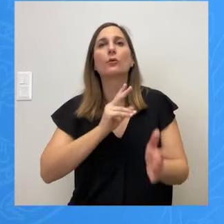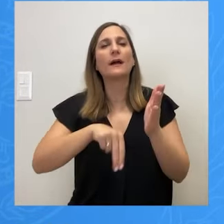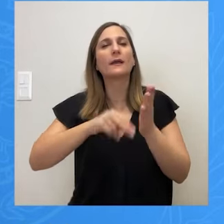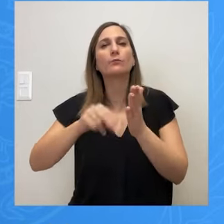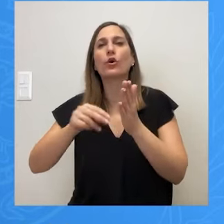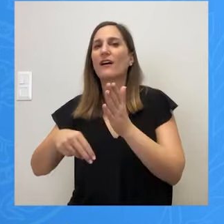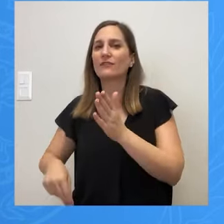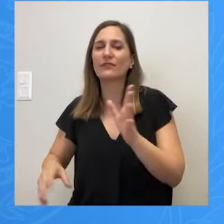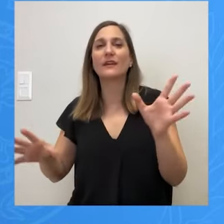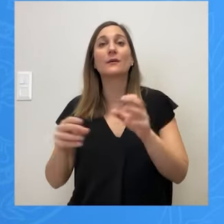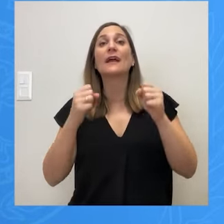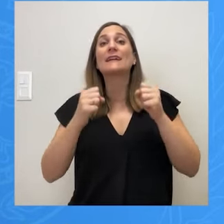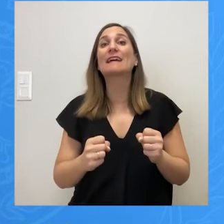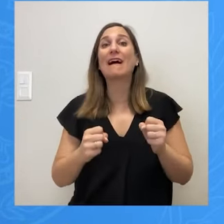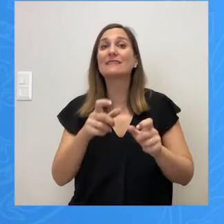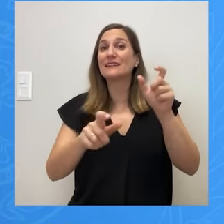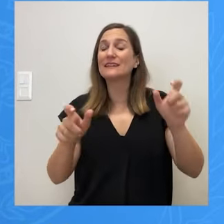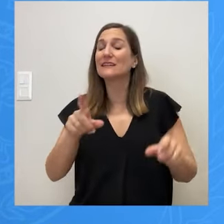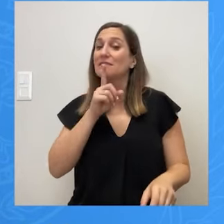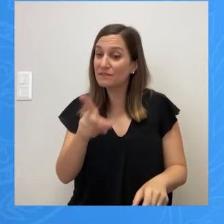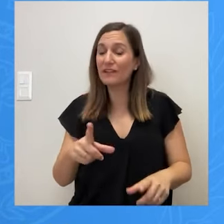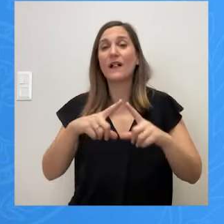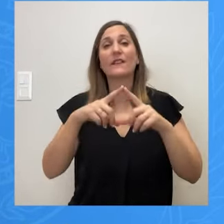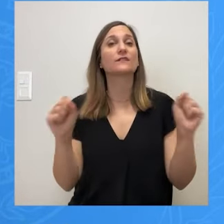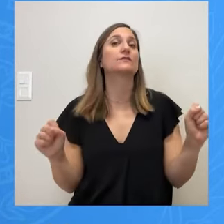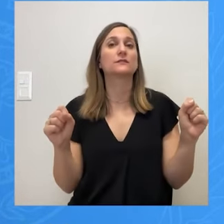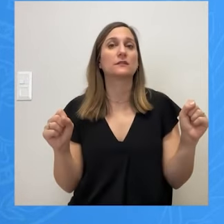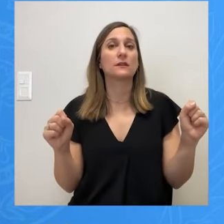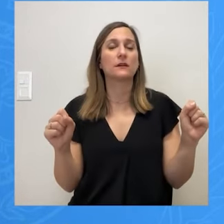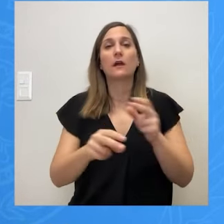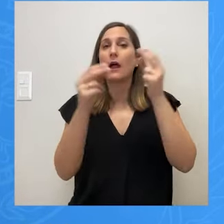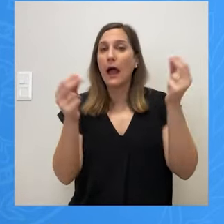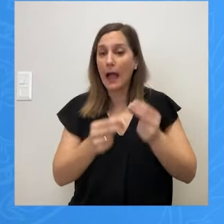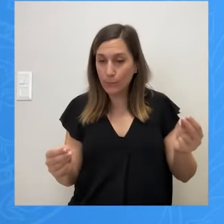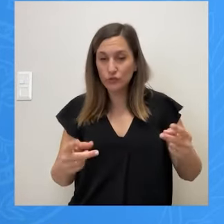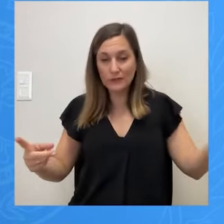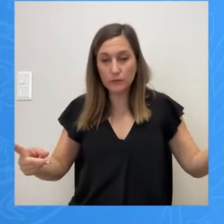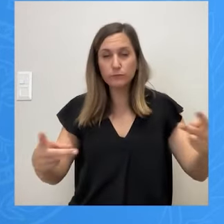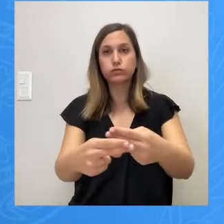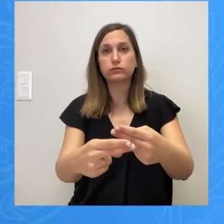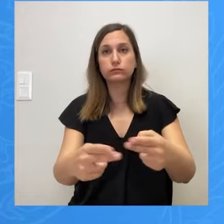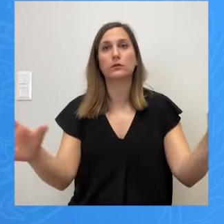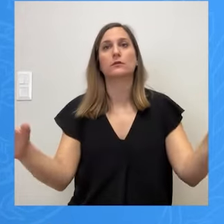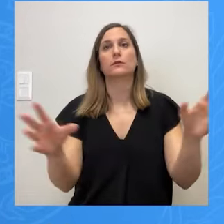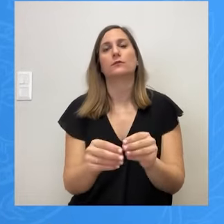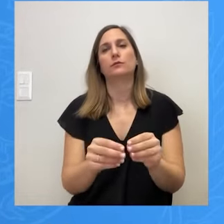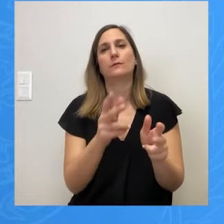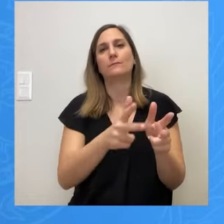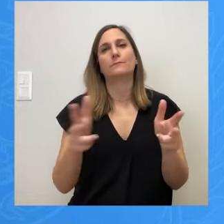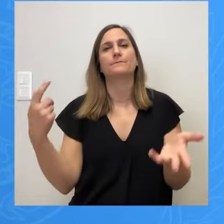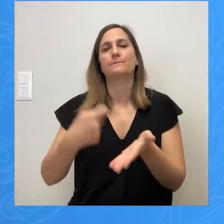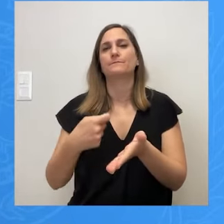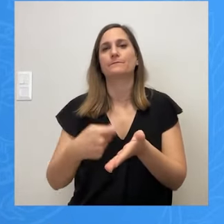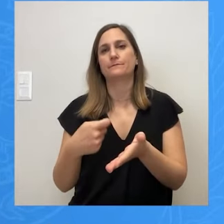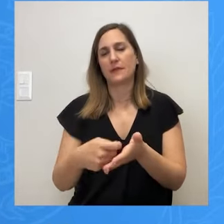κατοίκων σε αυτό το Δημοτικό Συμβούλιο δεν προχώρησε η ελεγχόμενη στάθμηση στο ΜΕΤΣ. Αν θέλετε